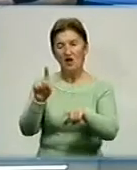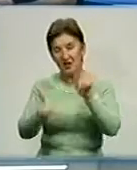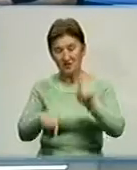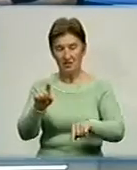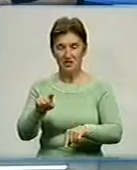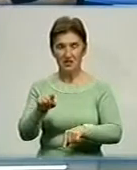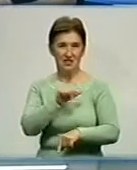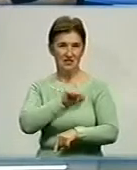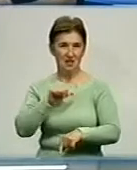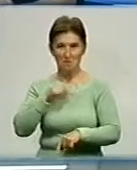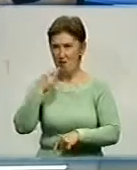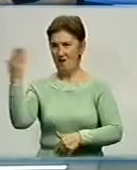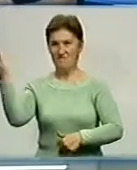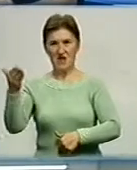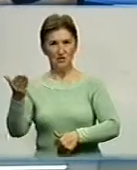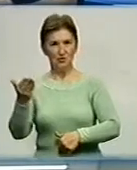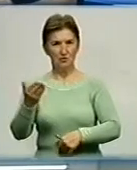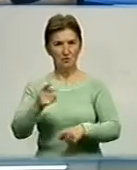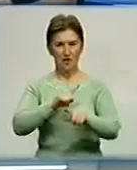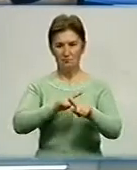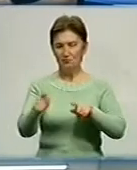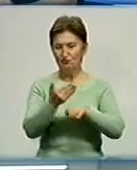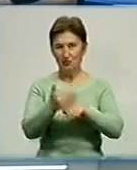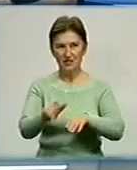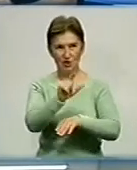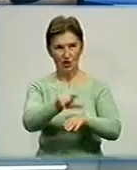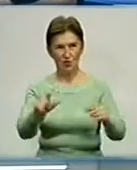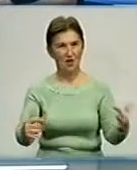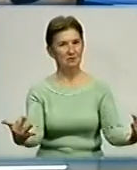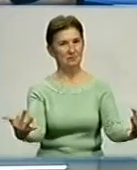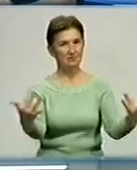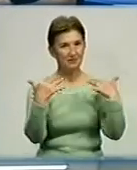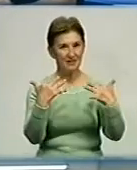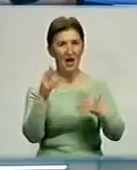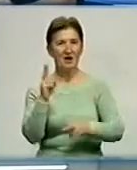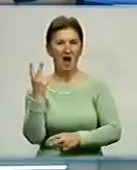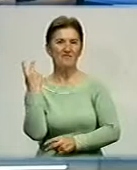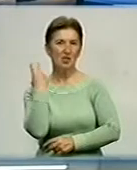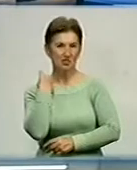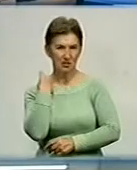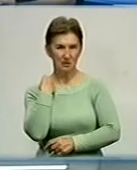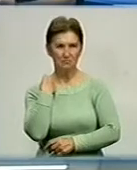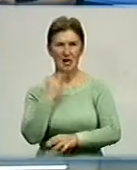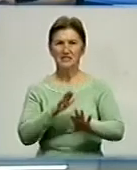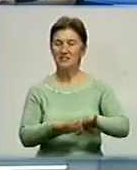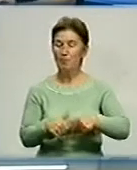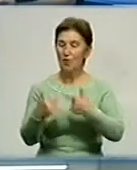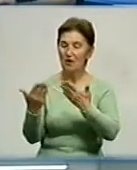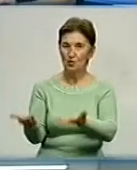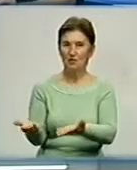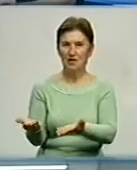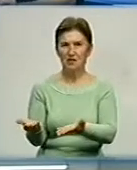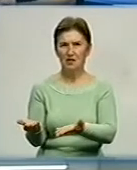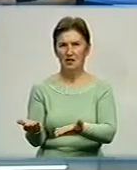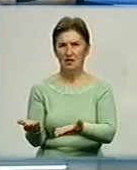сразу прильнула частина людей. Підійшли з Великобританії, запропонували урядове